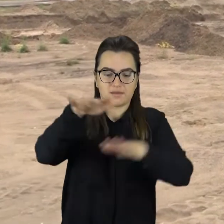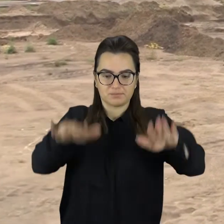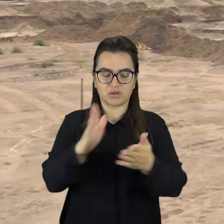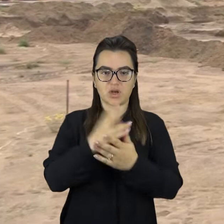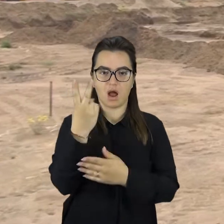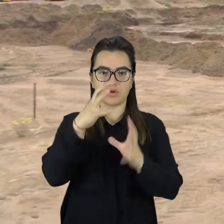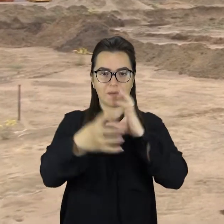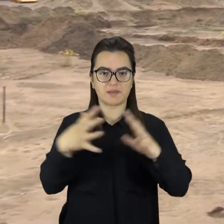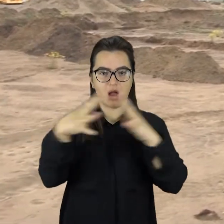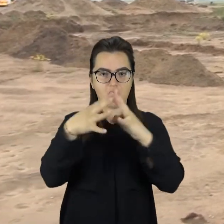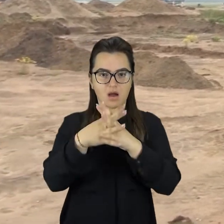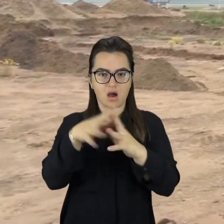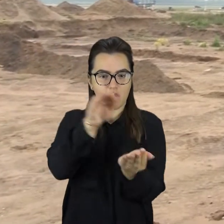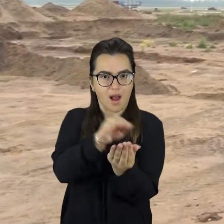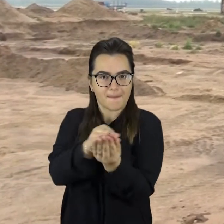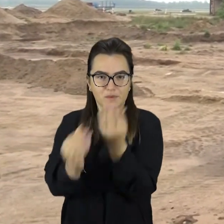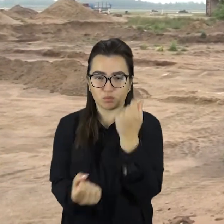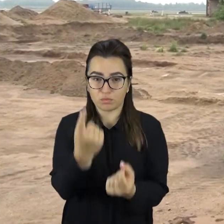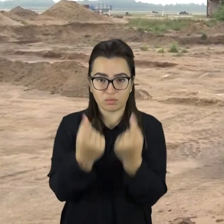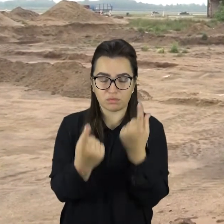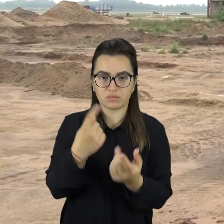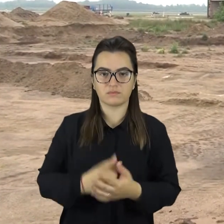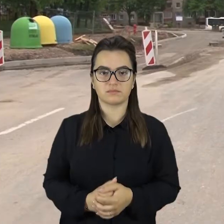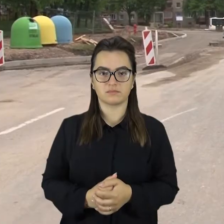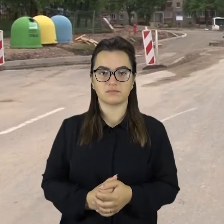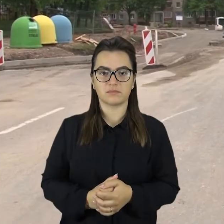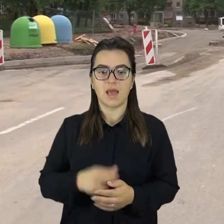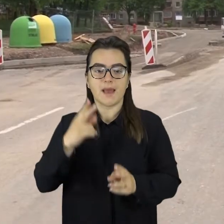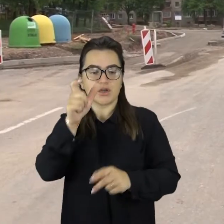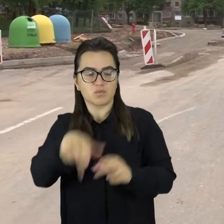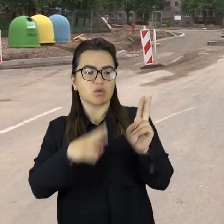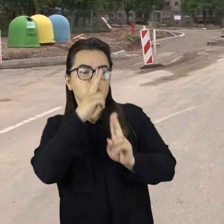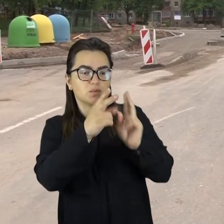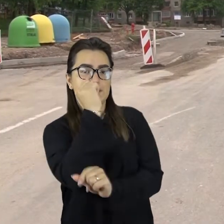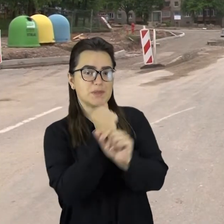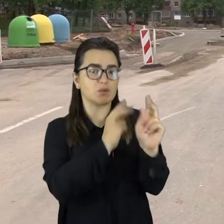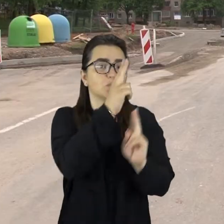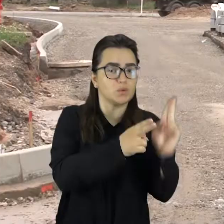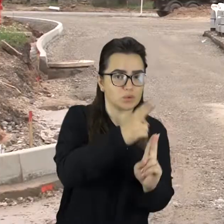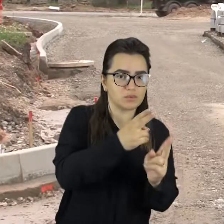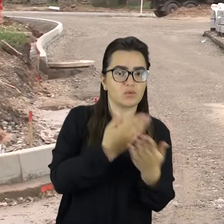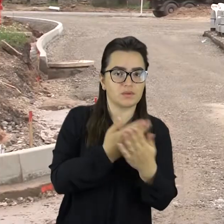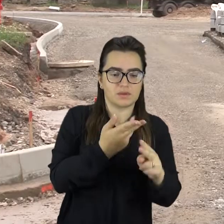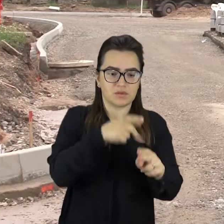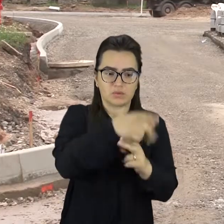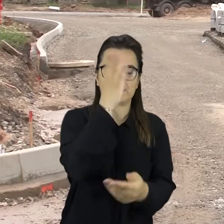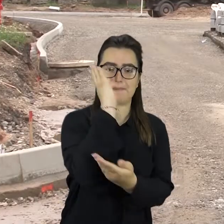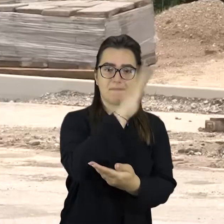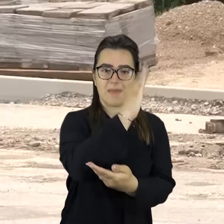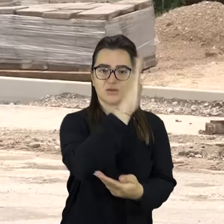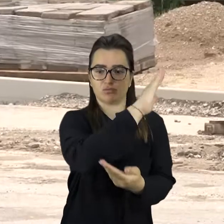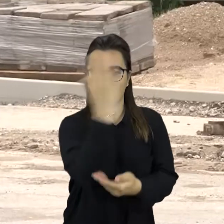aptiktos antrojo pasaulyno karo masinės kapavietės. Miestiečiai skundžia gatvės rekonstruojančius darbininkus,